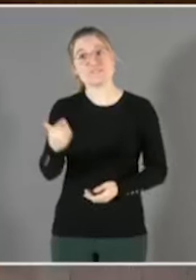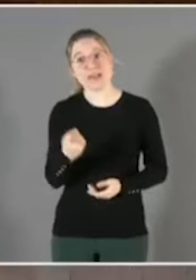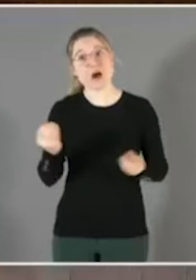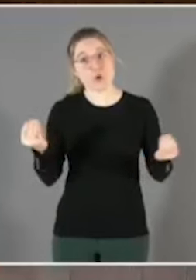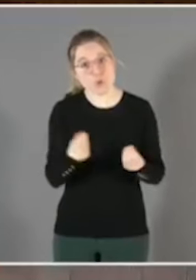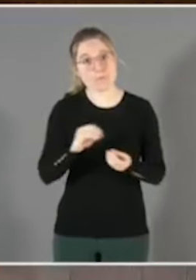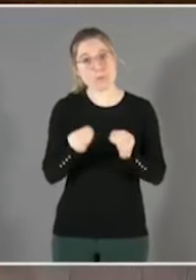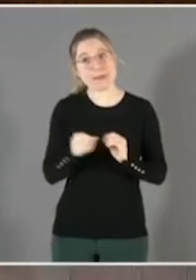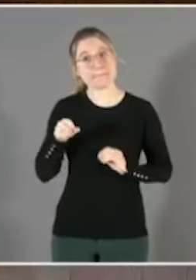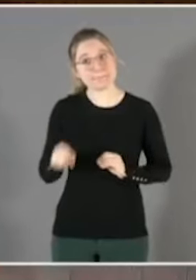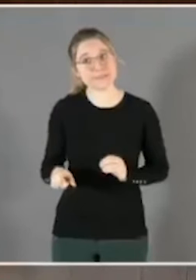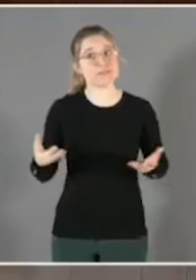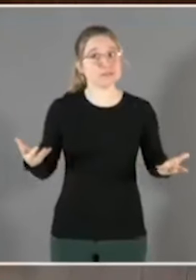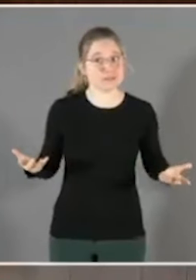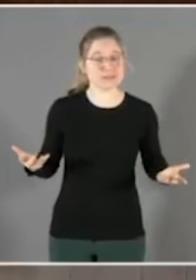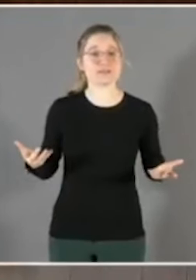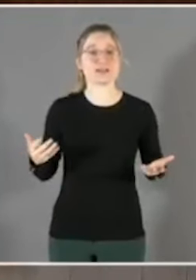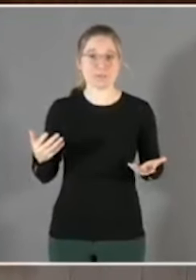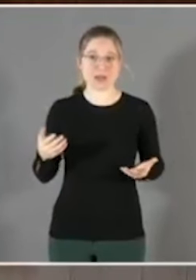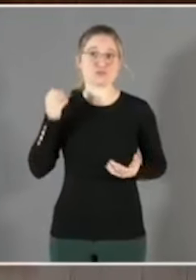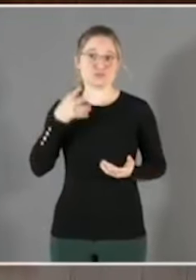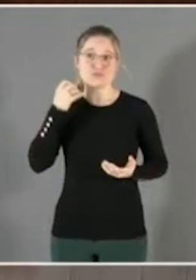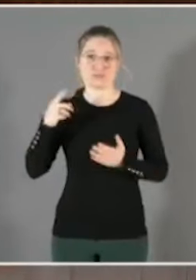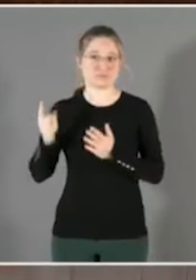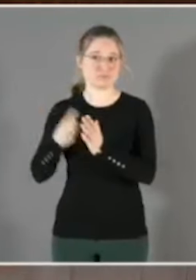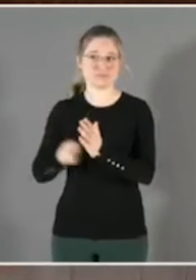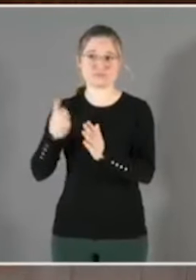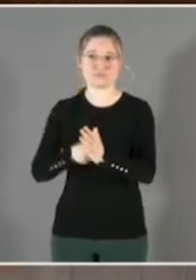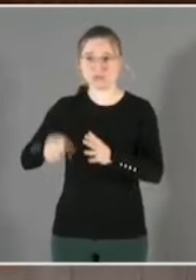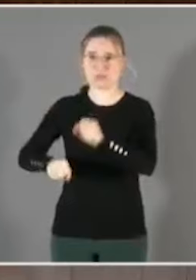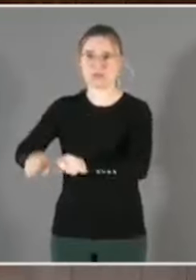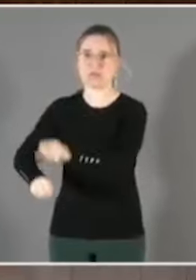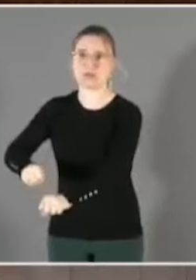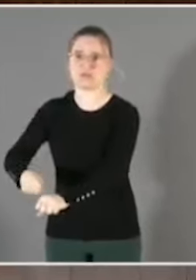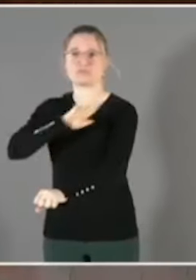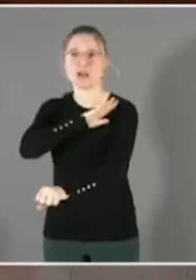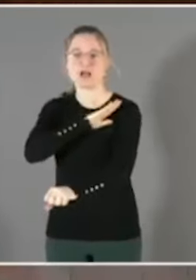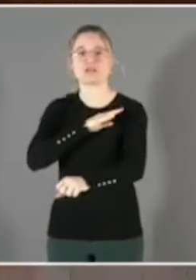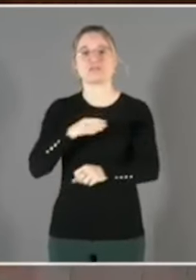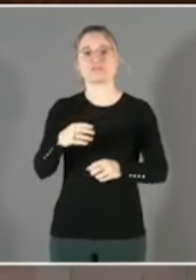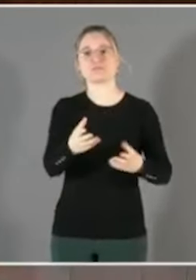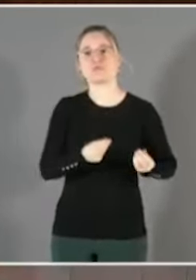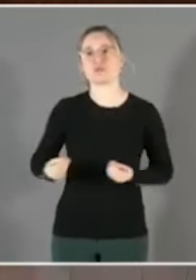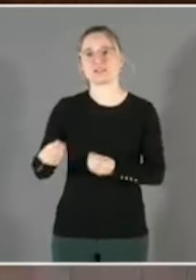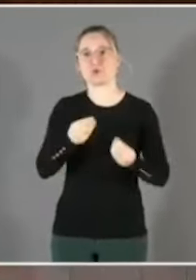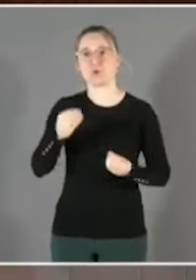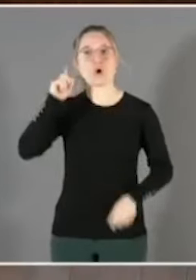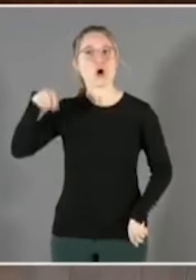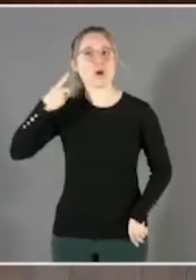du fait de l'occupation récurrente de populations issues de la communauté rome qui ont